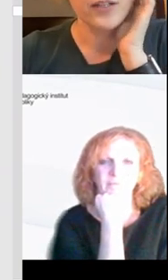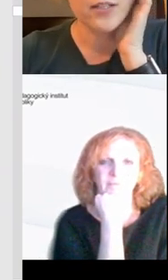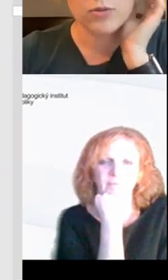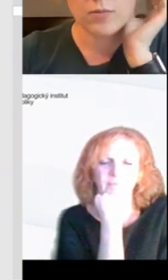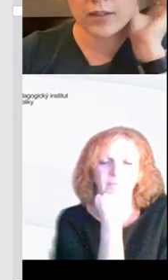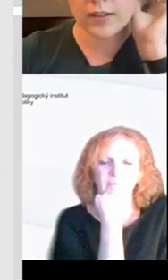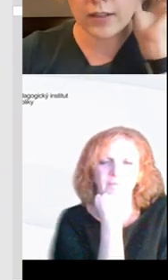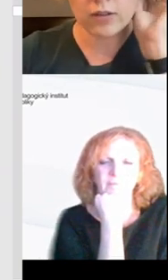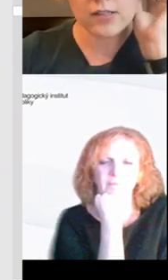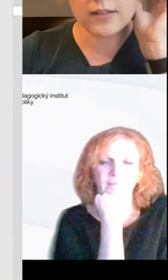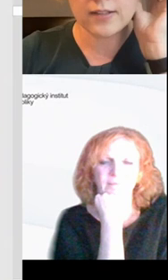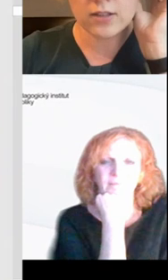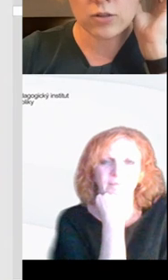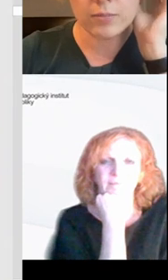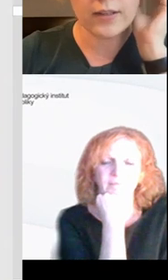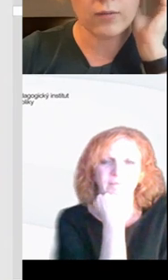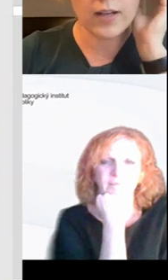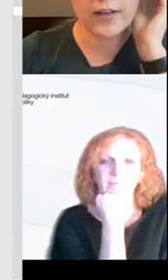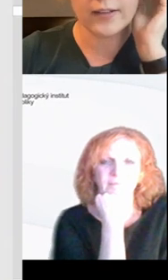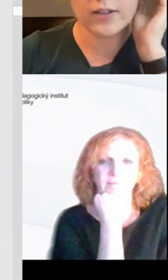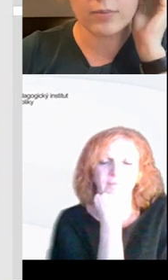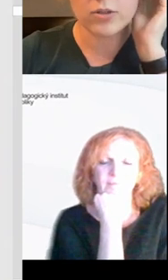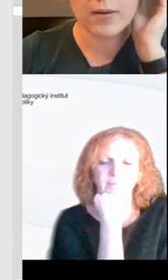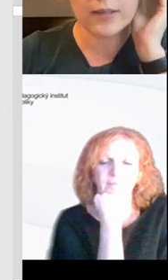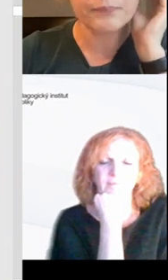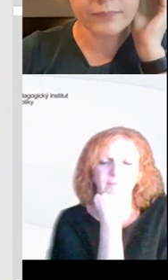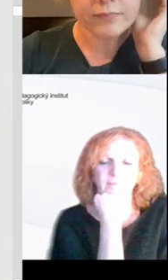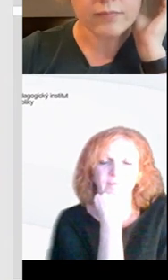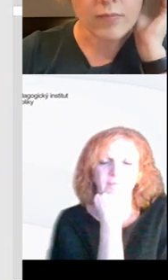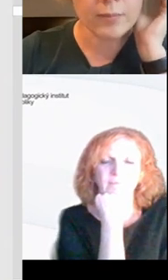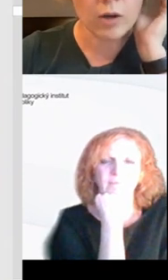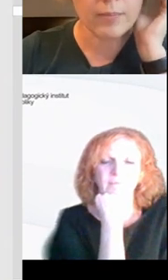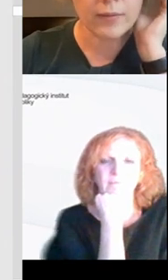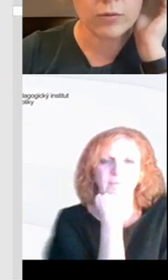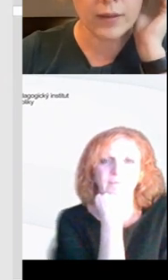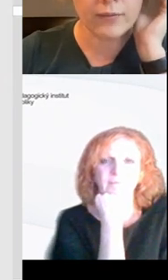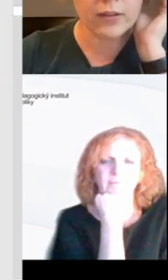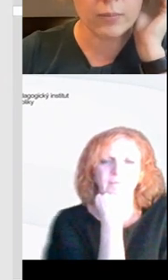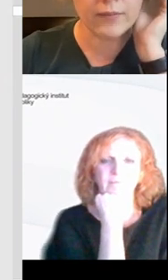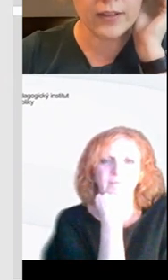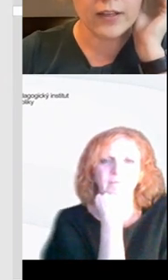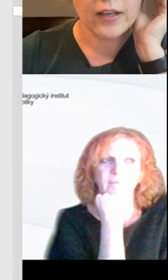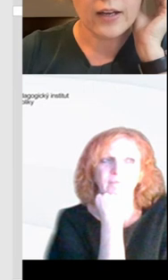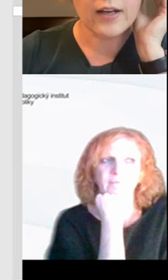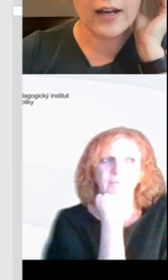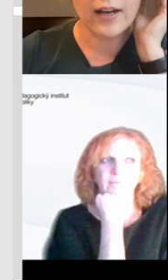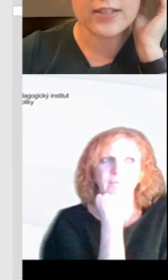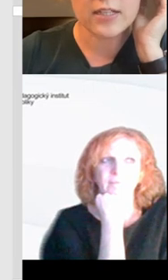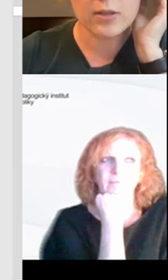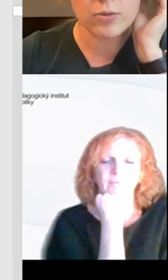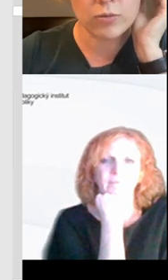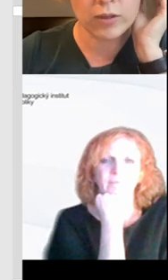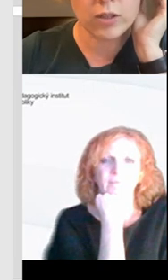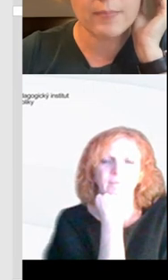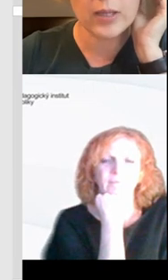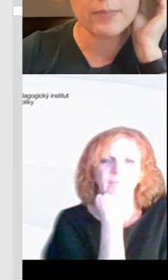začínají, tak samozřejmě ten elektronický text ještě úplně neovládají, takže je potřeba jim ho opravdu upravit, opravit a